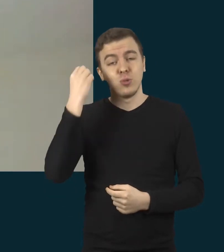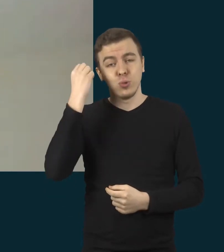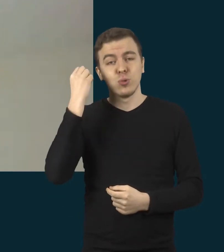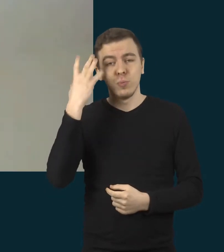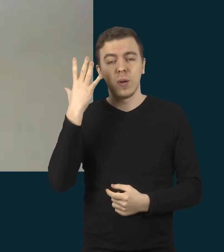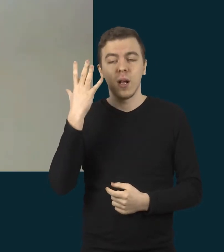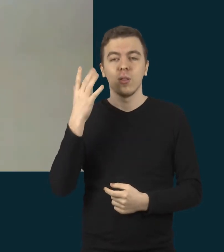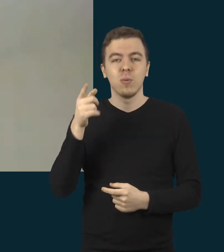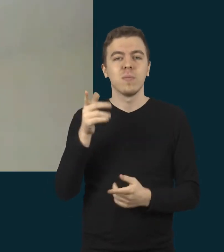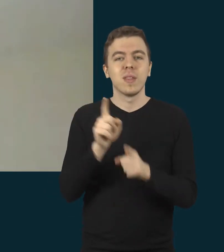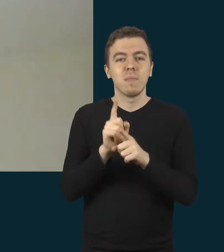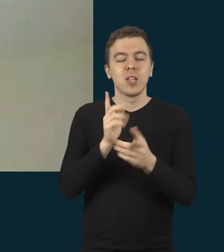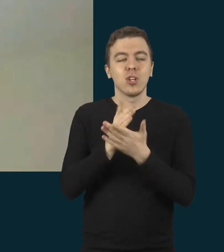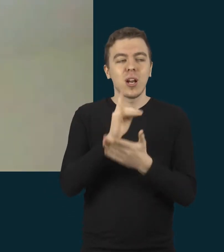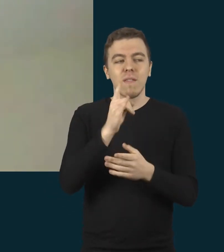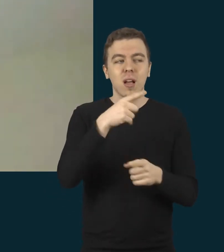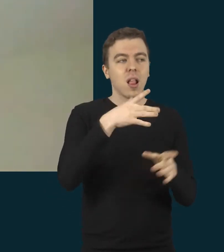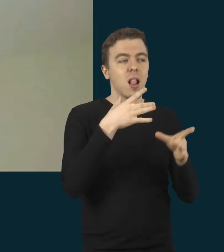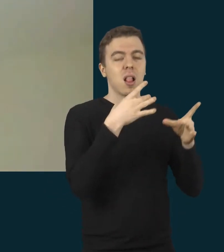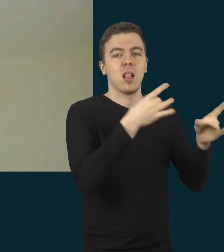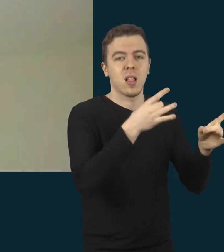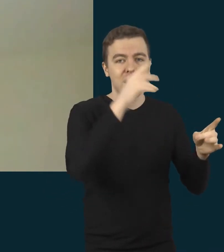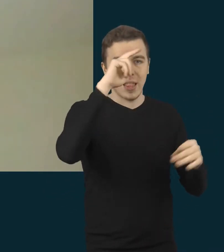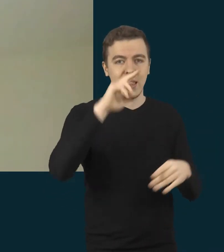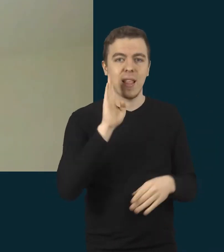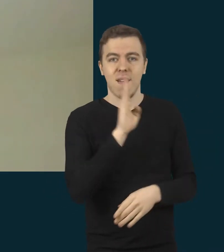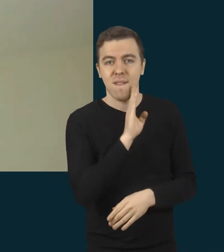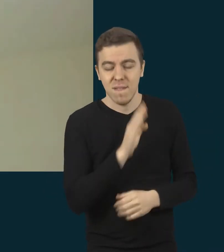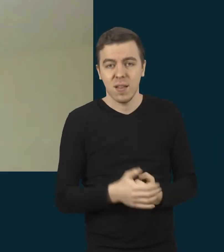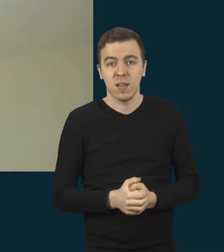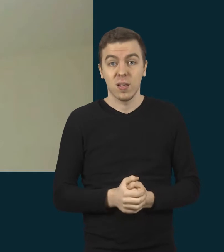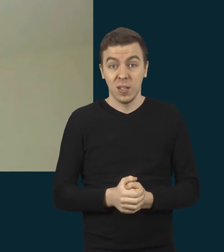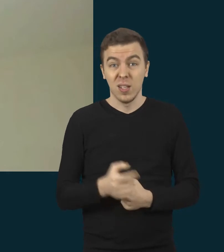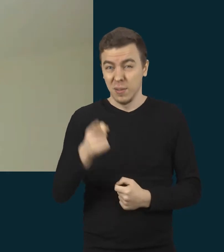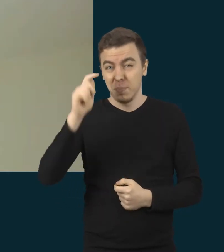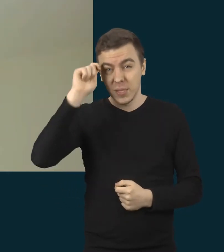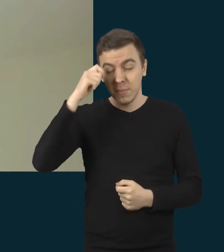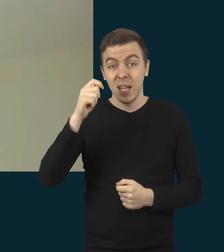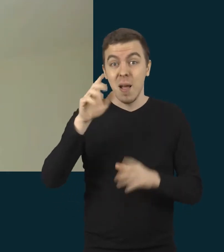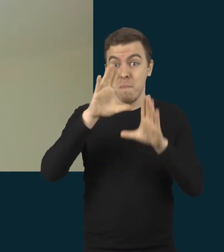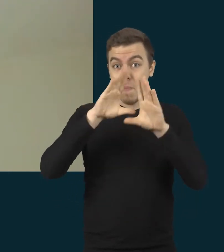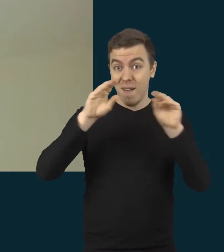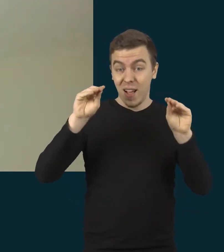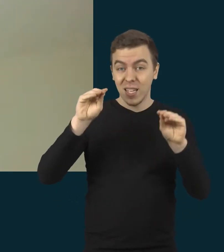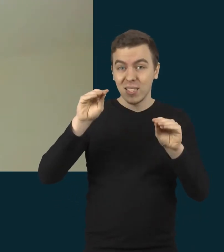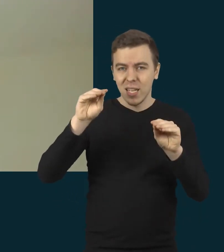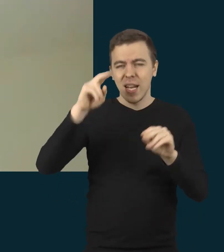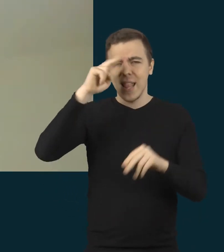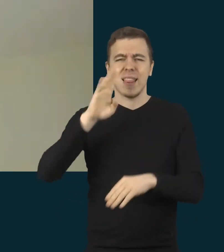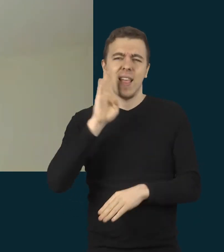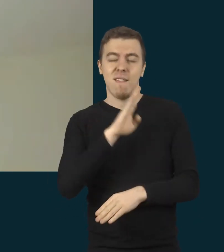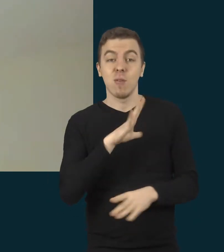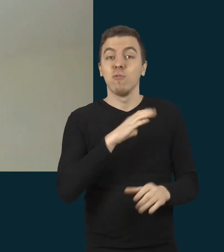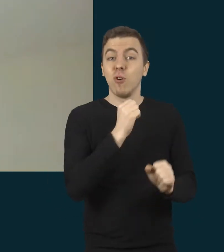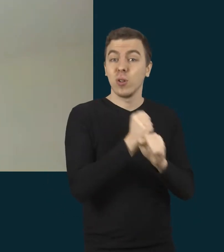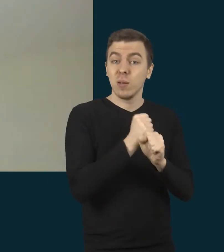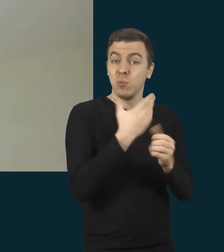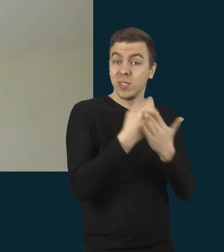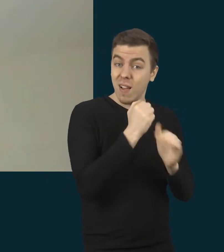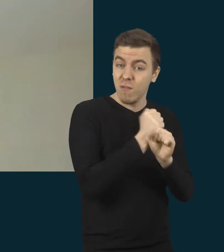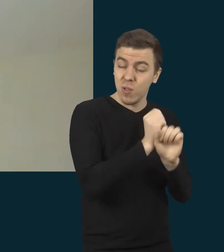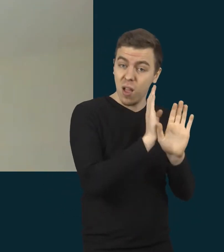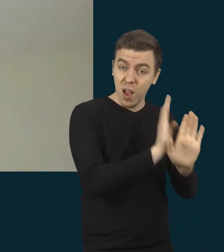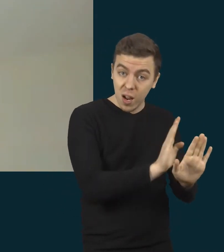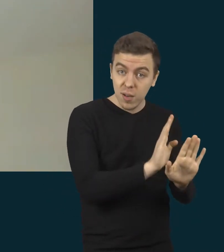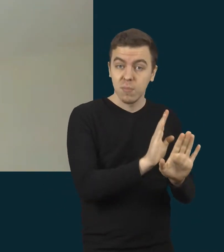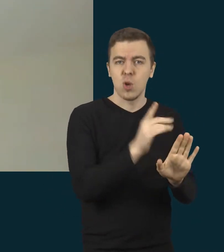priklausomybė nuo tėvų. Prisiminkime, kad pavasarį tėvai turėjo irgi savo darbą, dirbo nuo tolinių būdų,